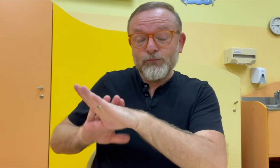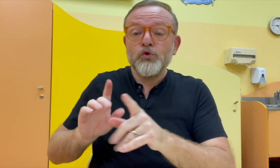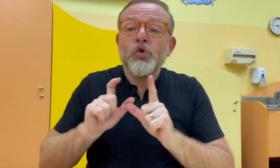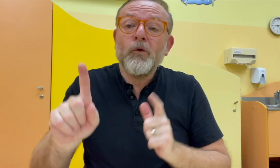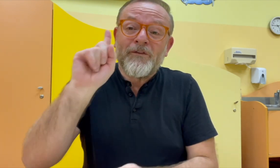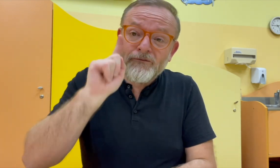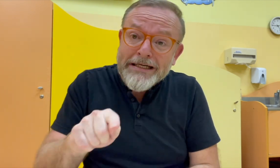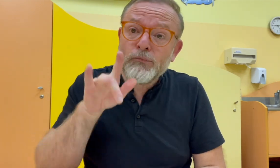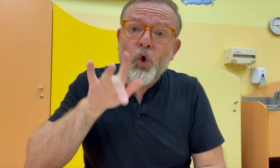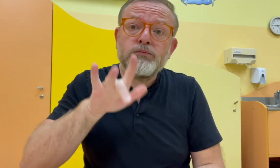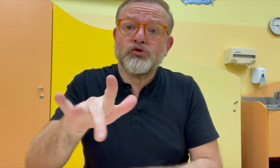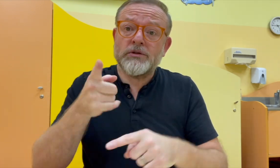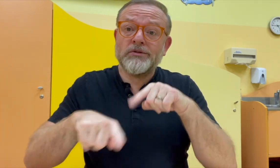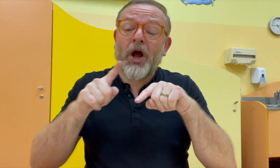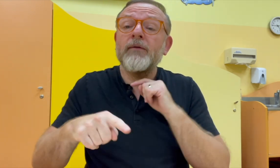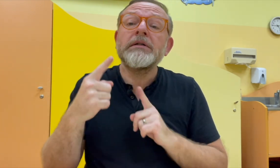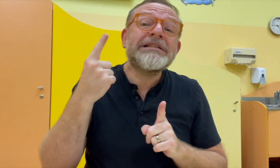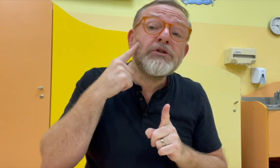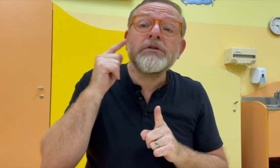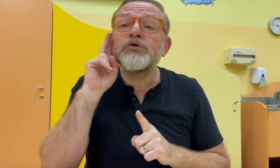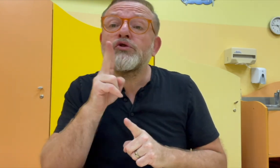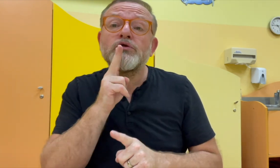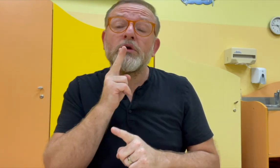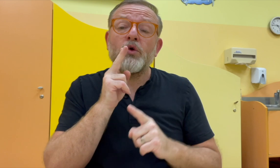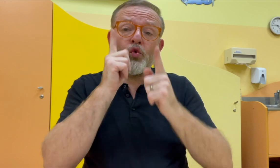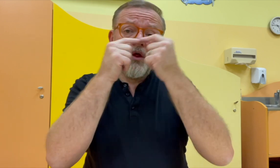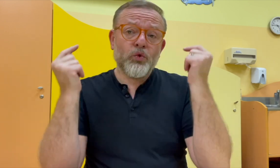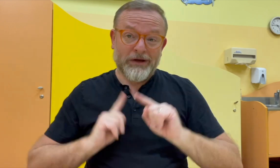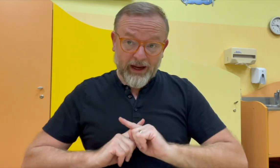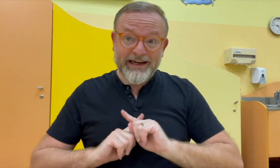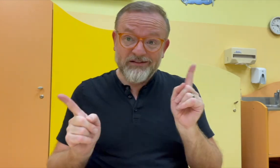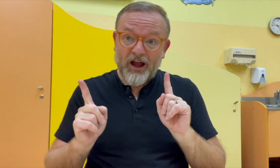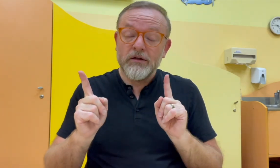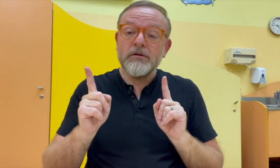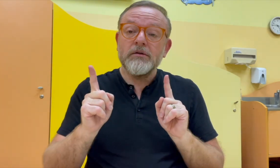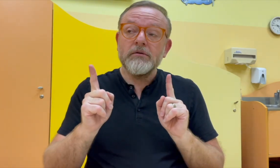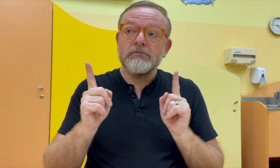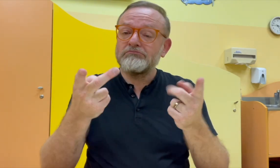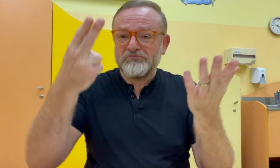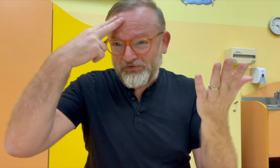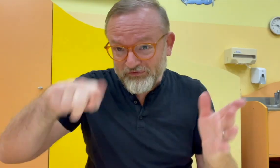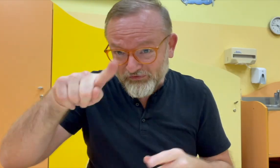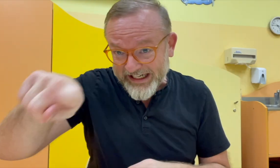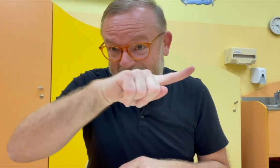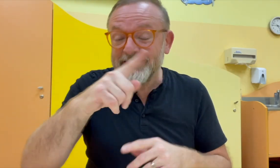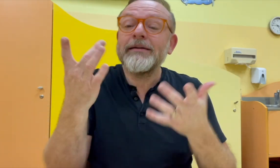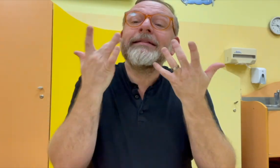zpětná vazba dává, abychom se naučili dávat zpětnou vazbu. Protože, už jsem zmiňoval,